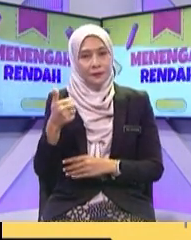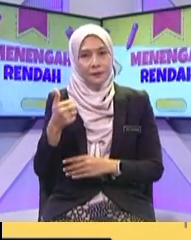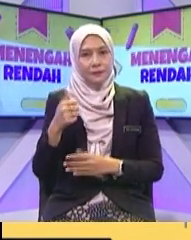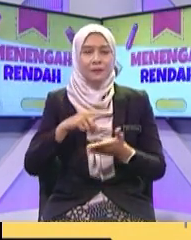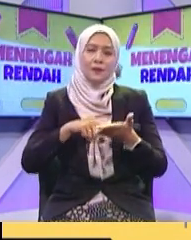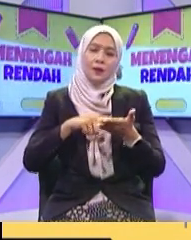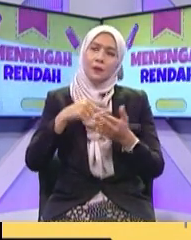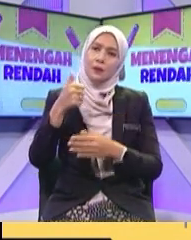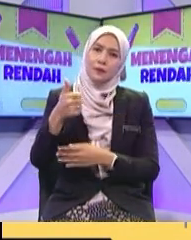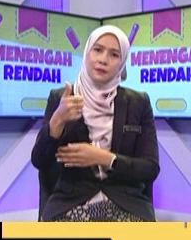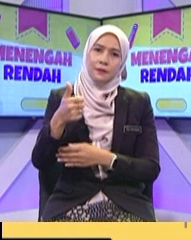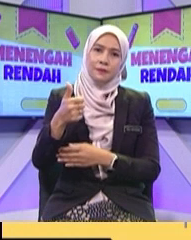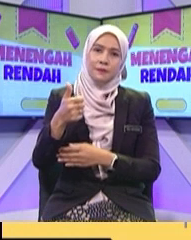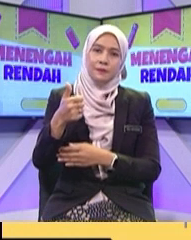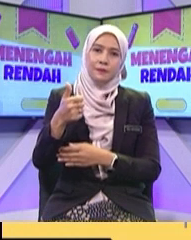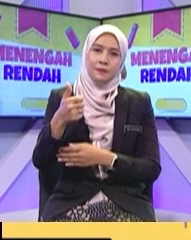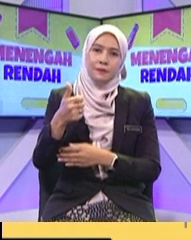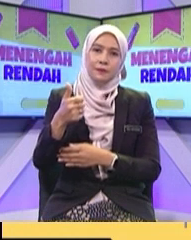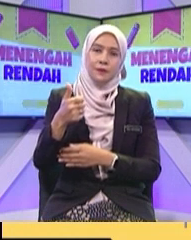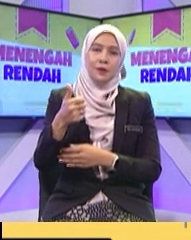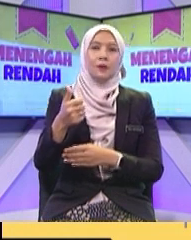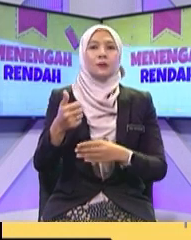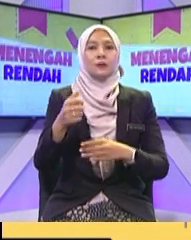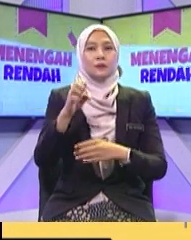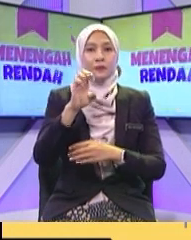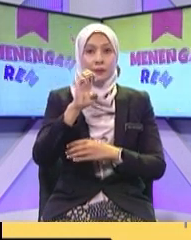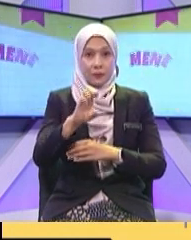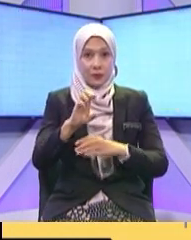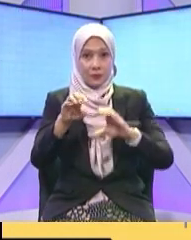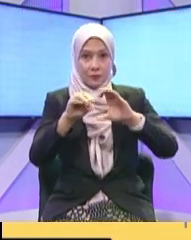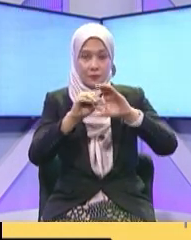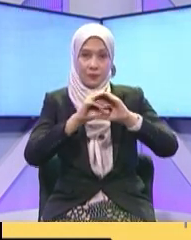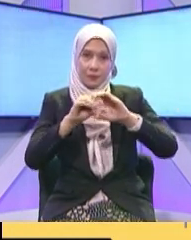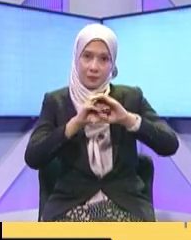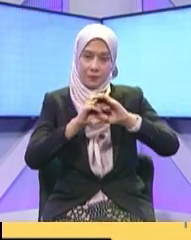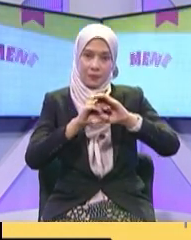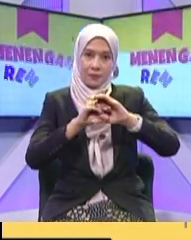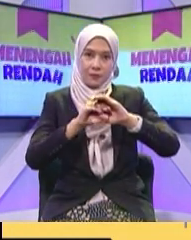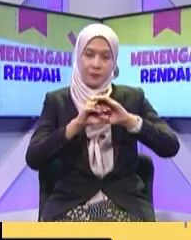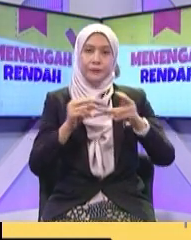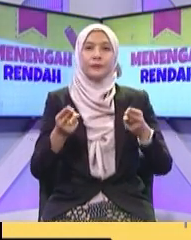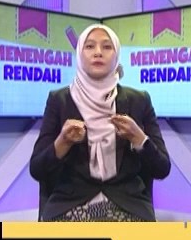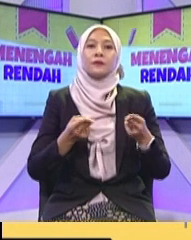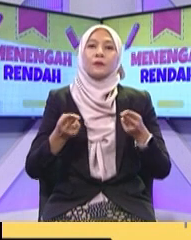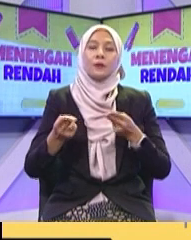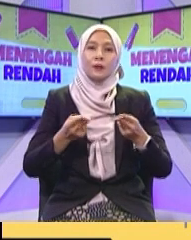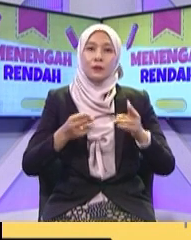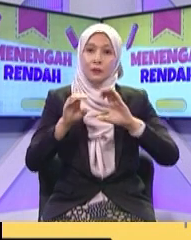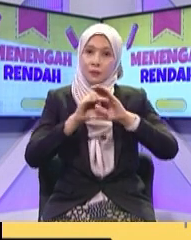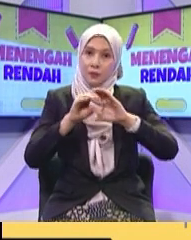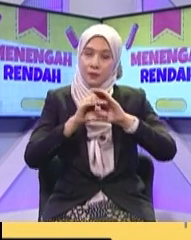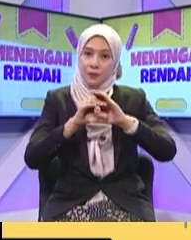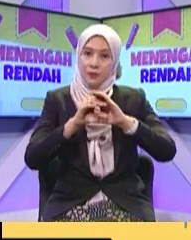telekomunikasi Yang pertama adalah E-perbankan Okey Apakah yang E-perbankan ini adalah Urusan perbankan Boleh